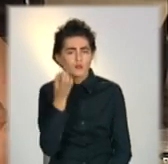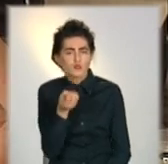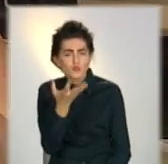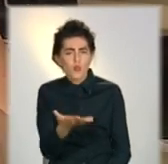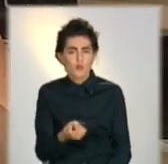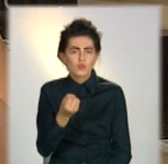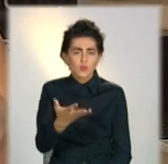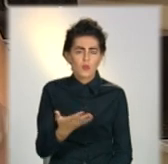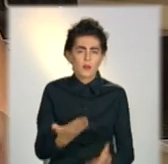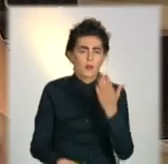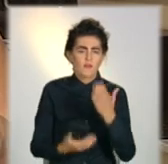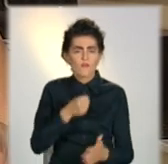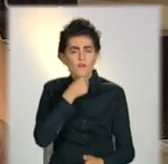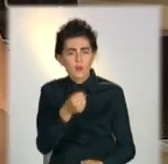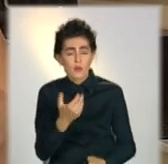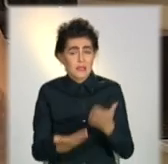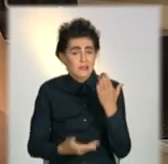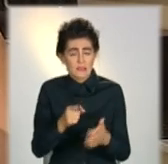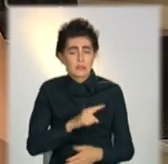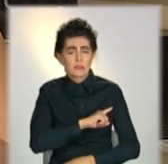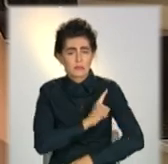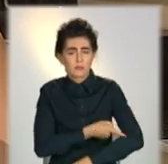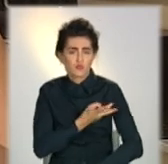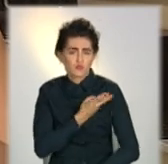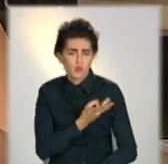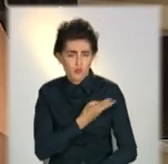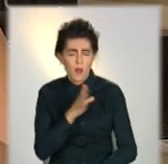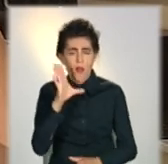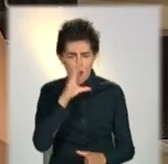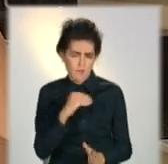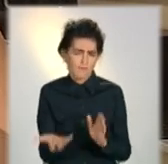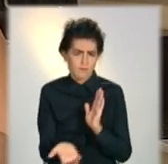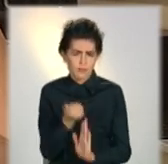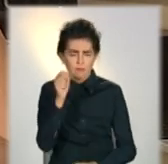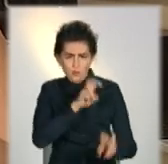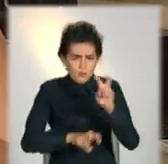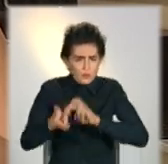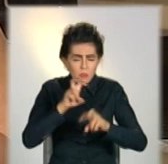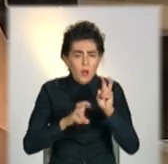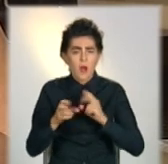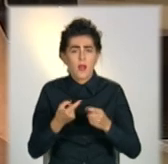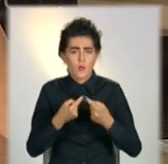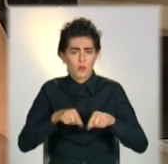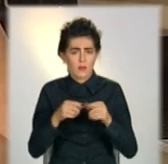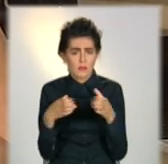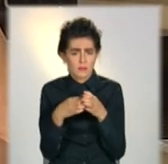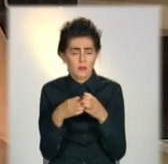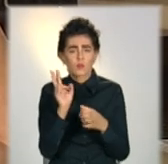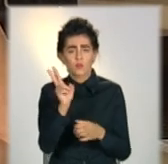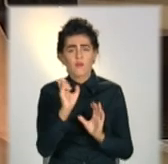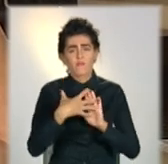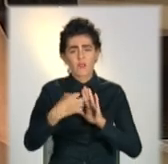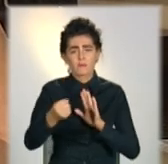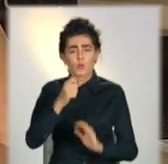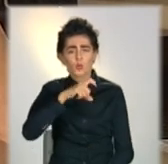пропозиціях. Якщо ти сильно хочеш, ти покопаєшся і ти знайдеш ті організації, яким потрібні люди з